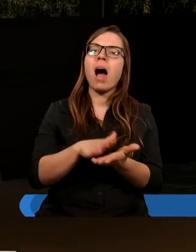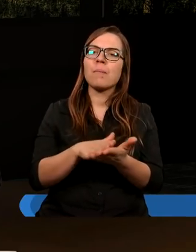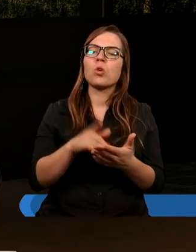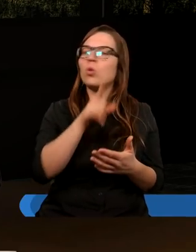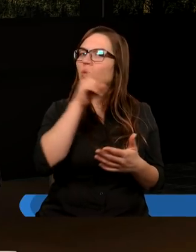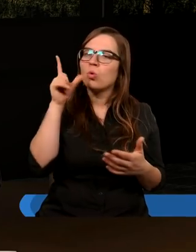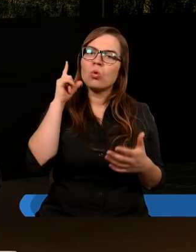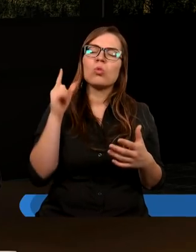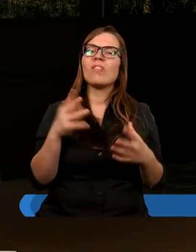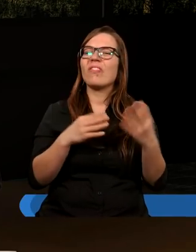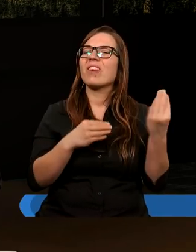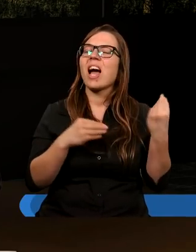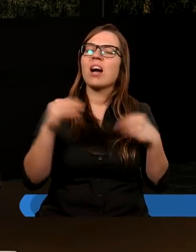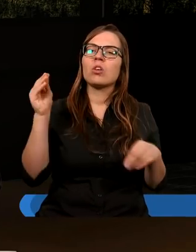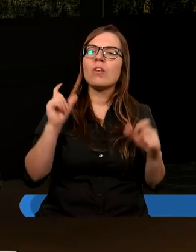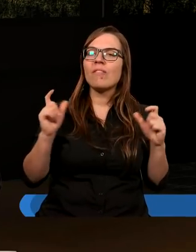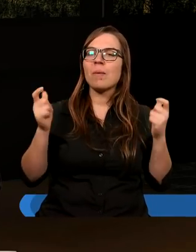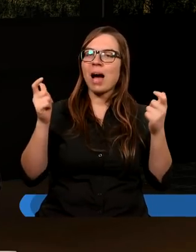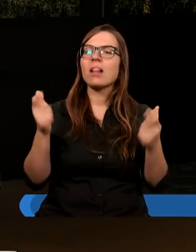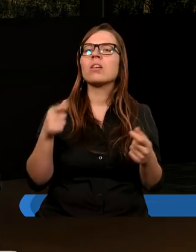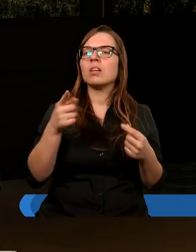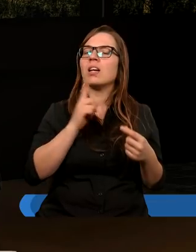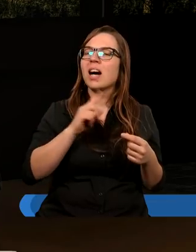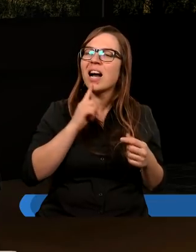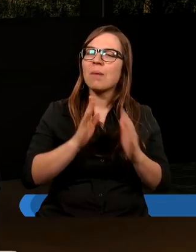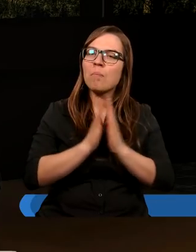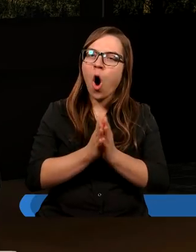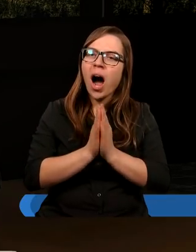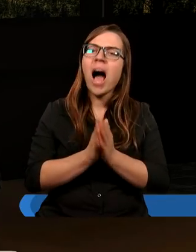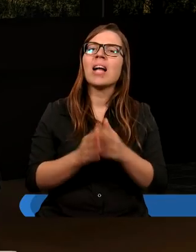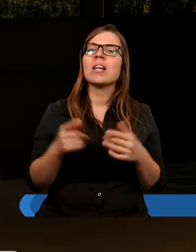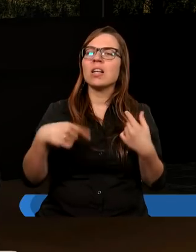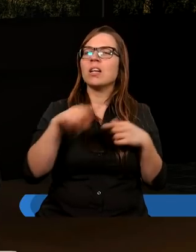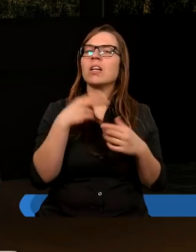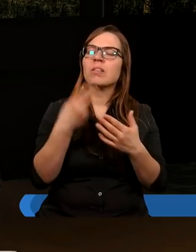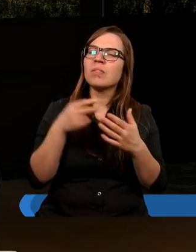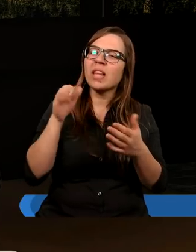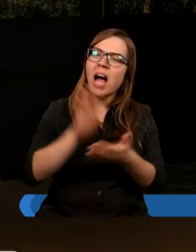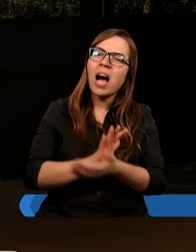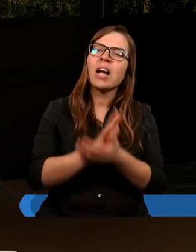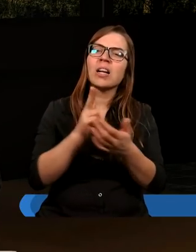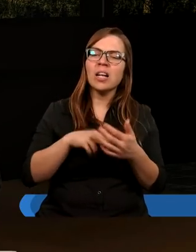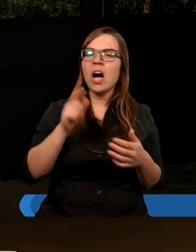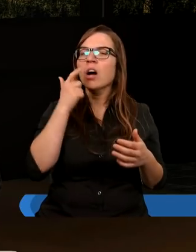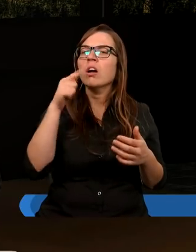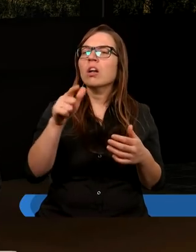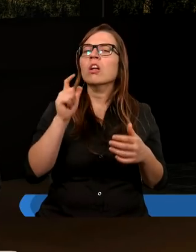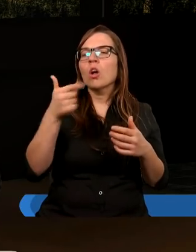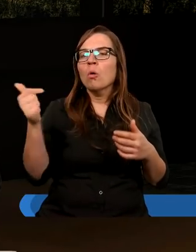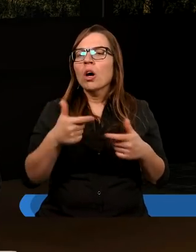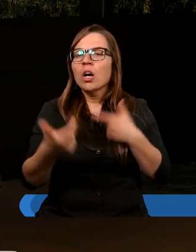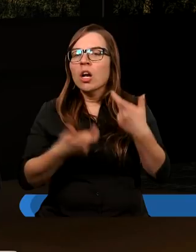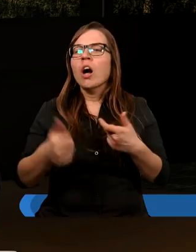Ludzie w większości wypadków, religie pogańskie, kładły nacisk na uczynki. Musimy coś